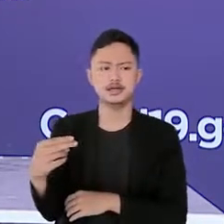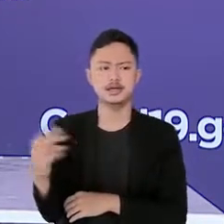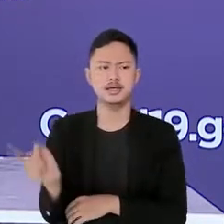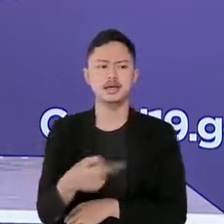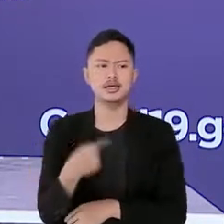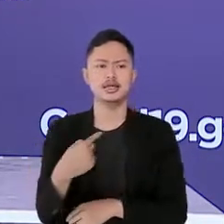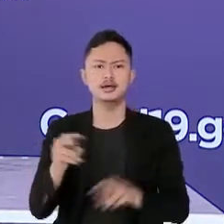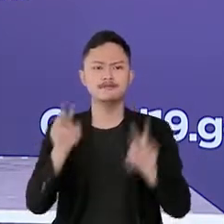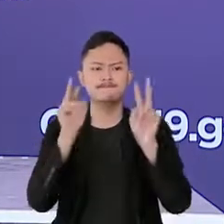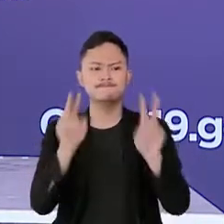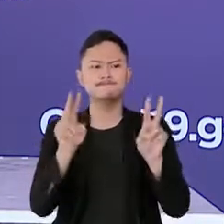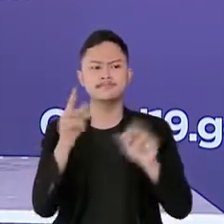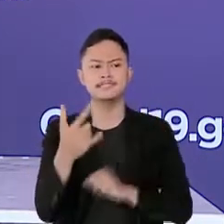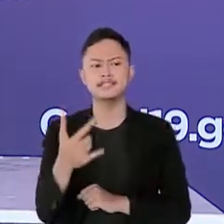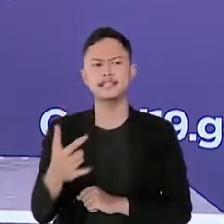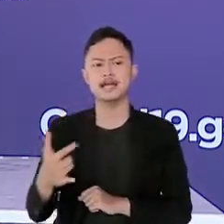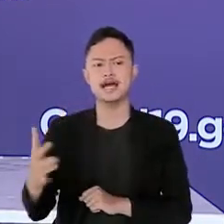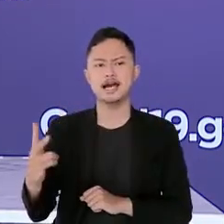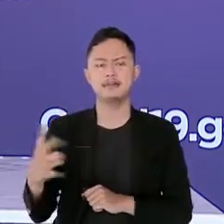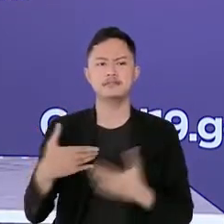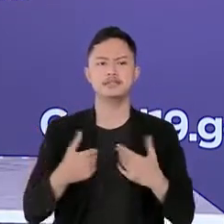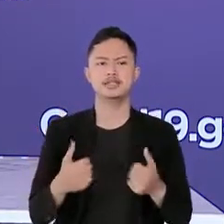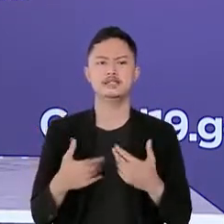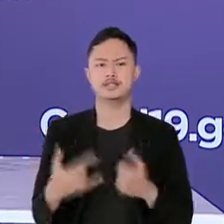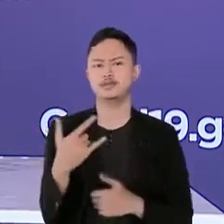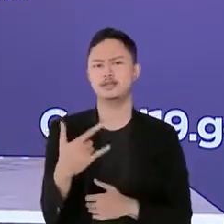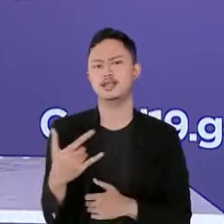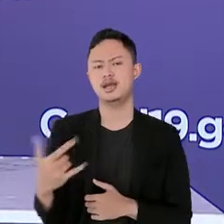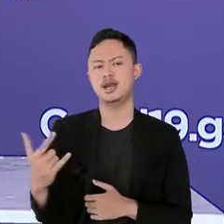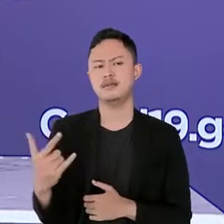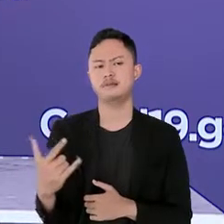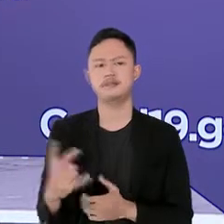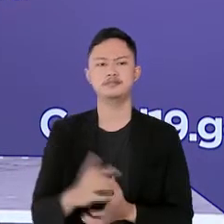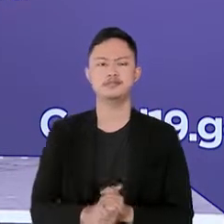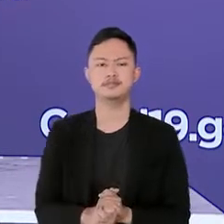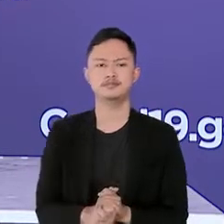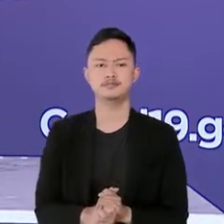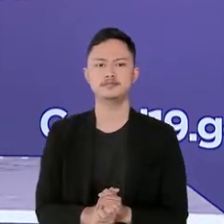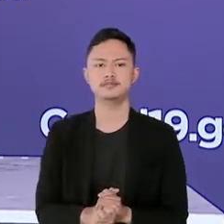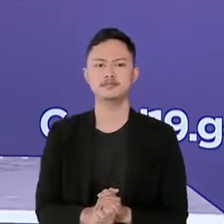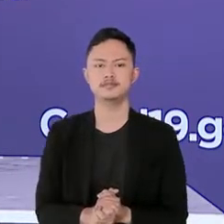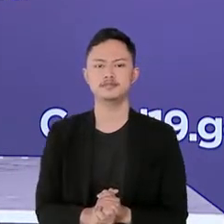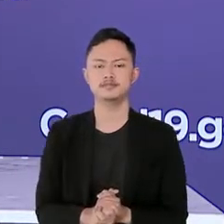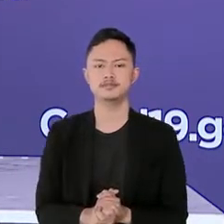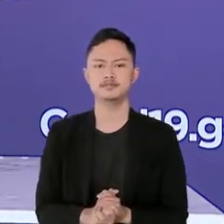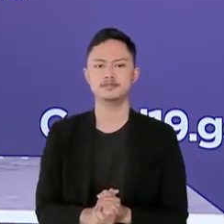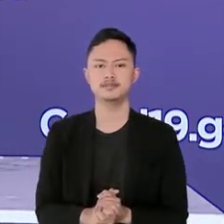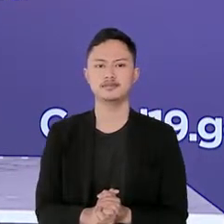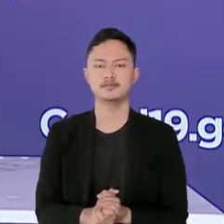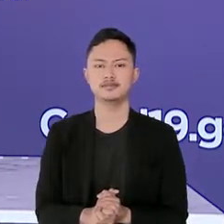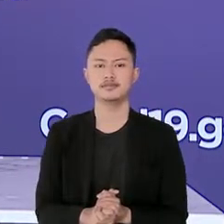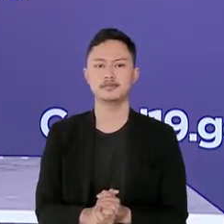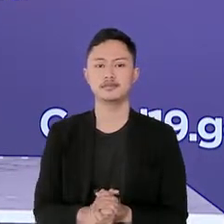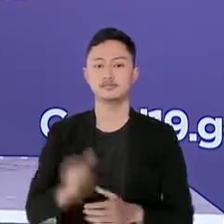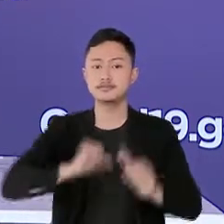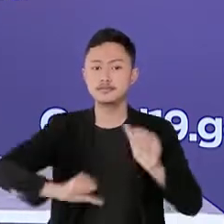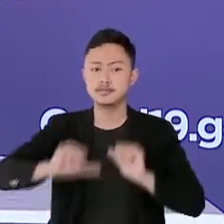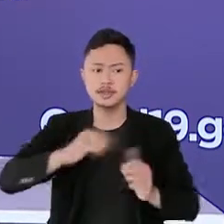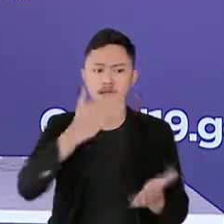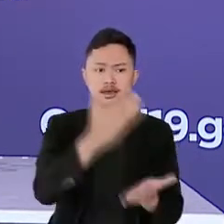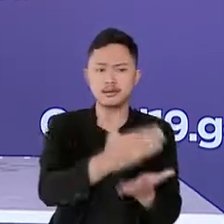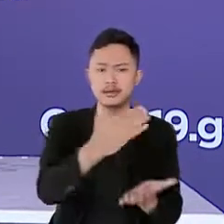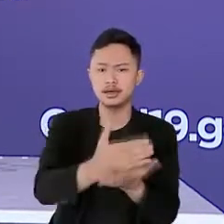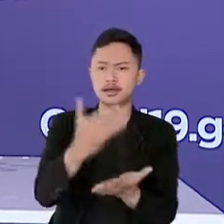kita tetap perlu waspada dan mengantisipasi lonjakan ketiga di Indonesia pembatasan mobilitas